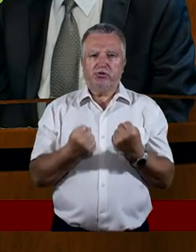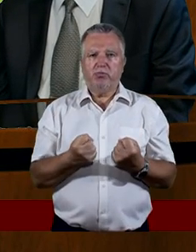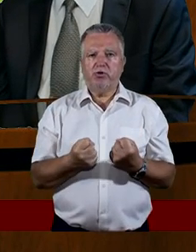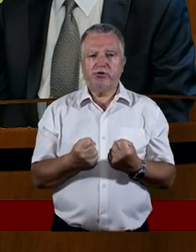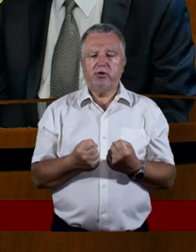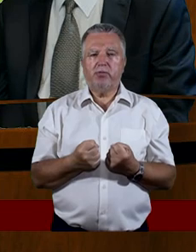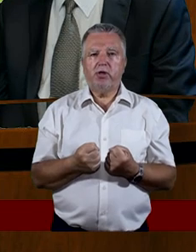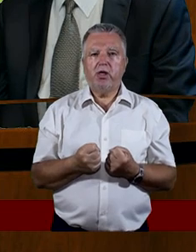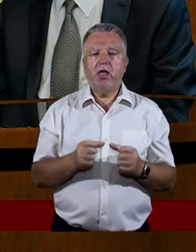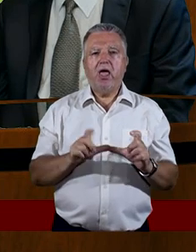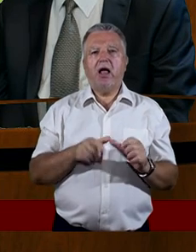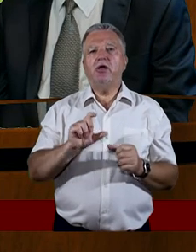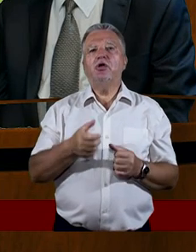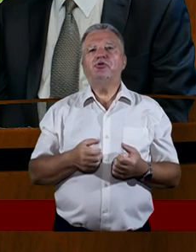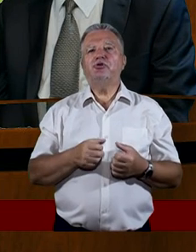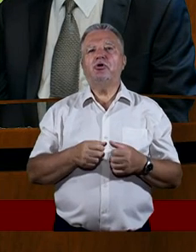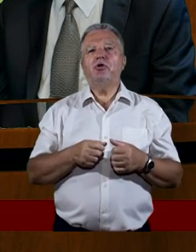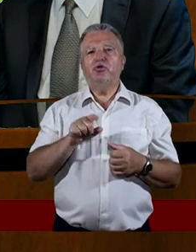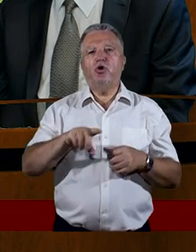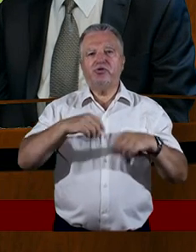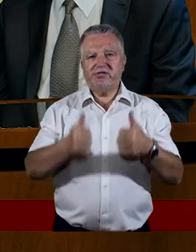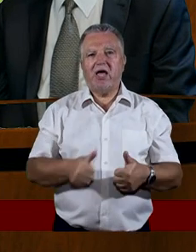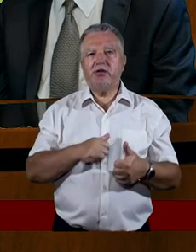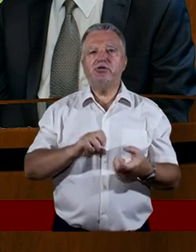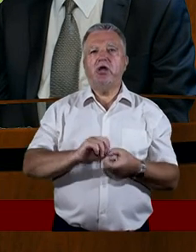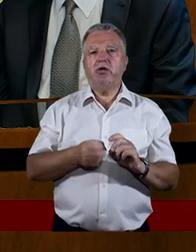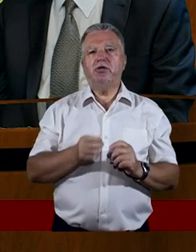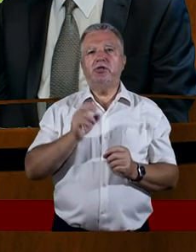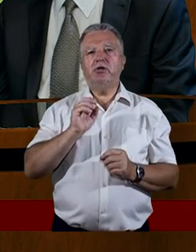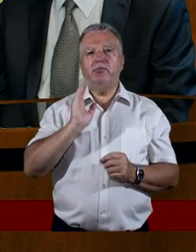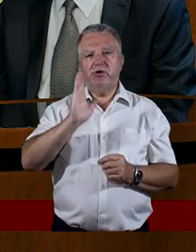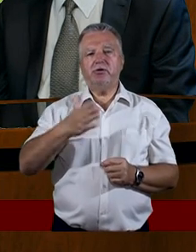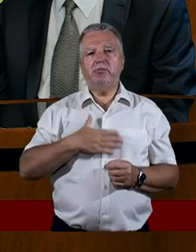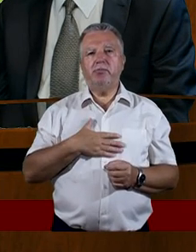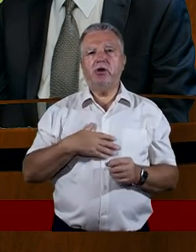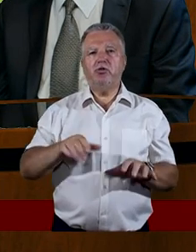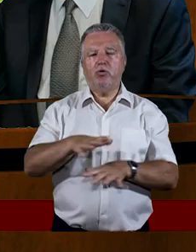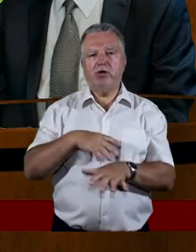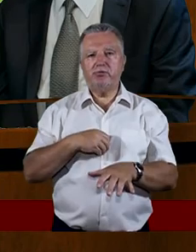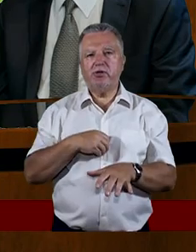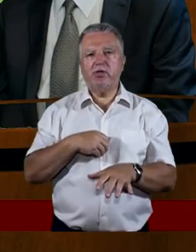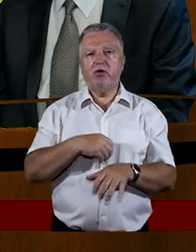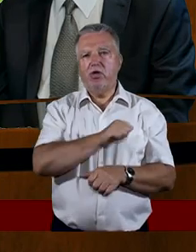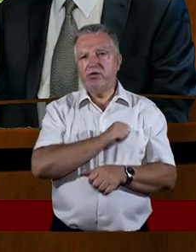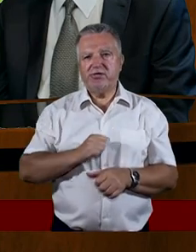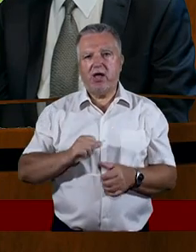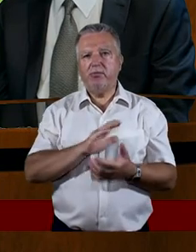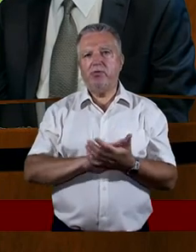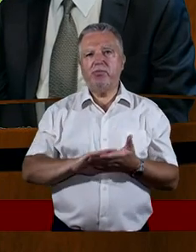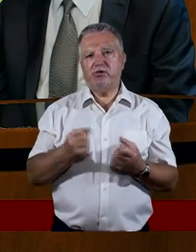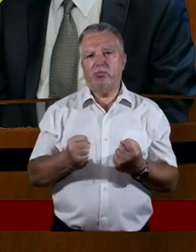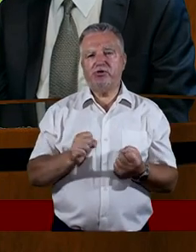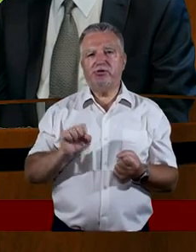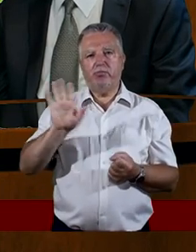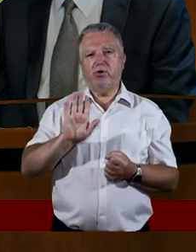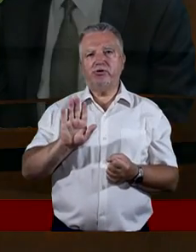ale to się stanie wtedy, kiedy będziemy pod wpływem Ducha Świętego. Jeżeli pójdziemy tam sami, bez mocy Bożej, nie ostaniemy się. Bądźmy z